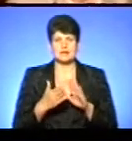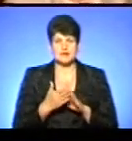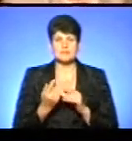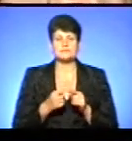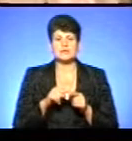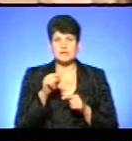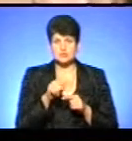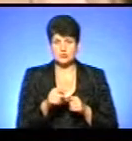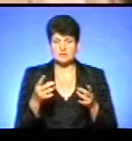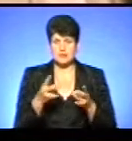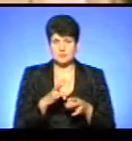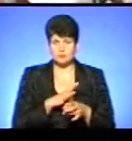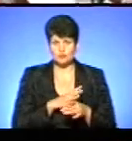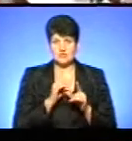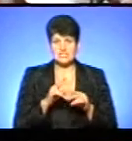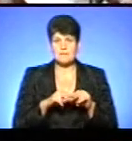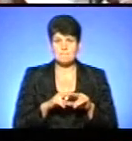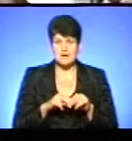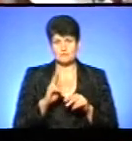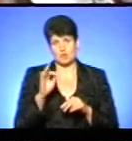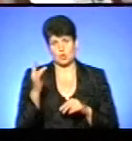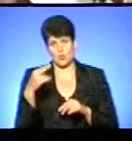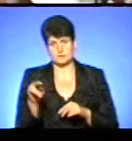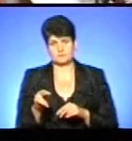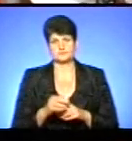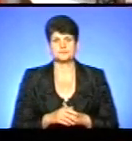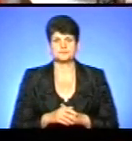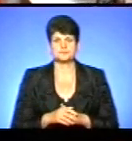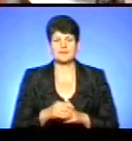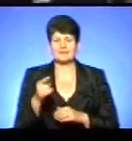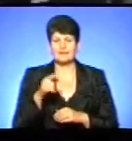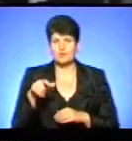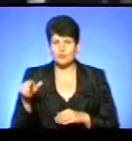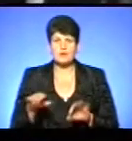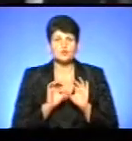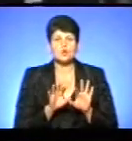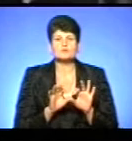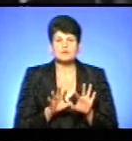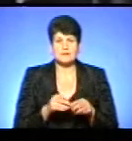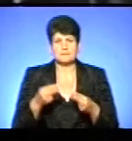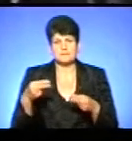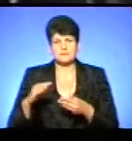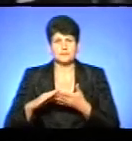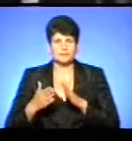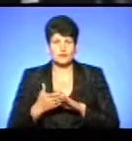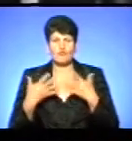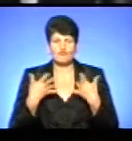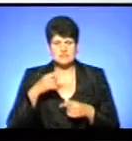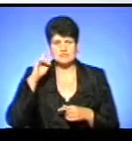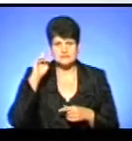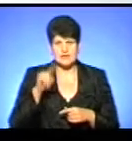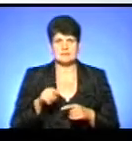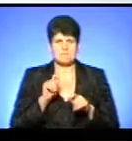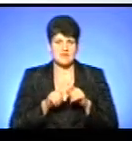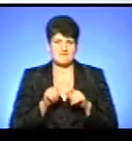цього пацієнтам був потрібен лише паспорт та ідентифікаційний код. Тернополяни розповідають, укладають угоди з уже добре відомими